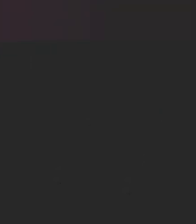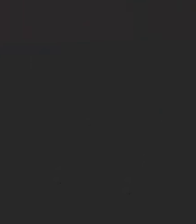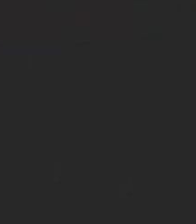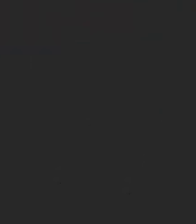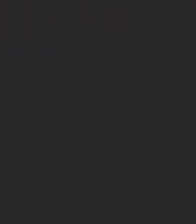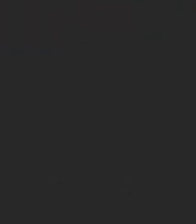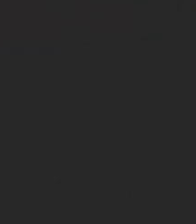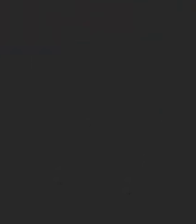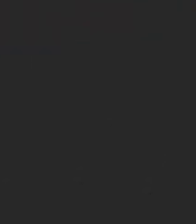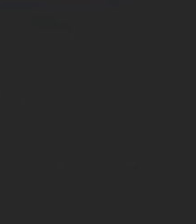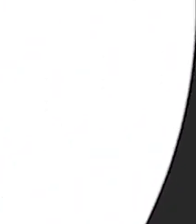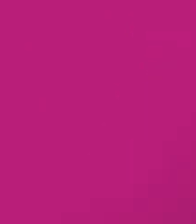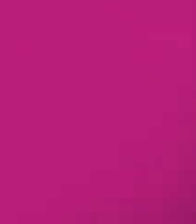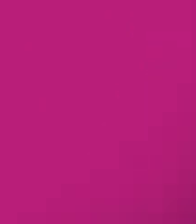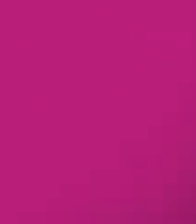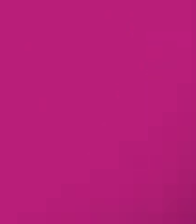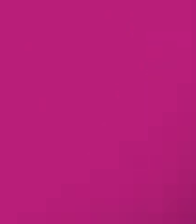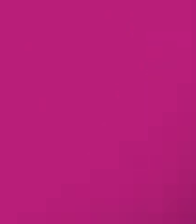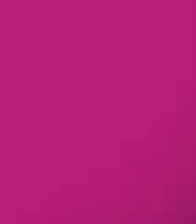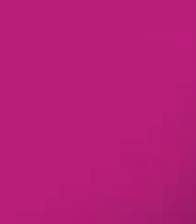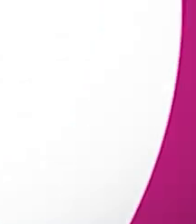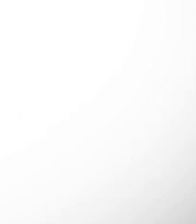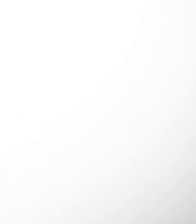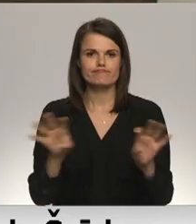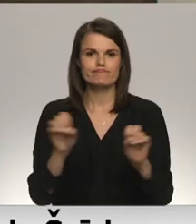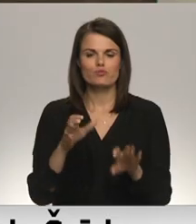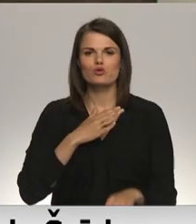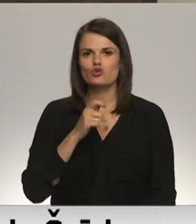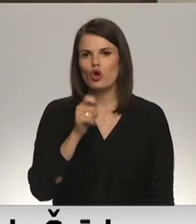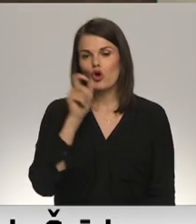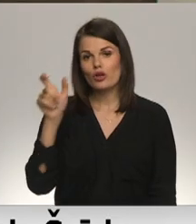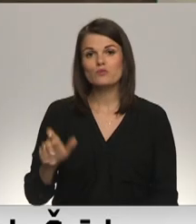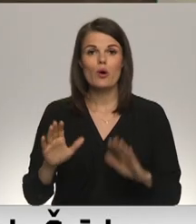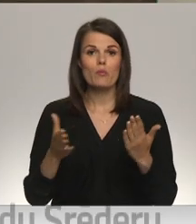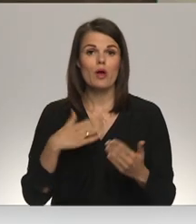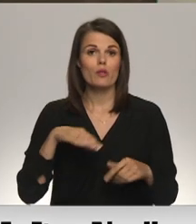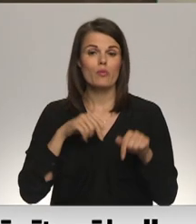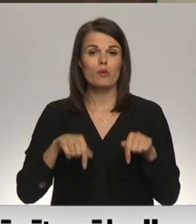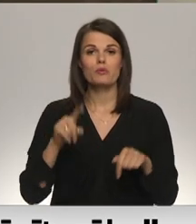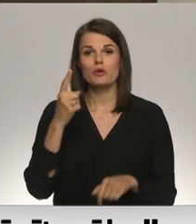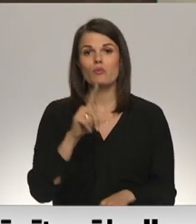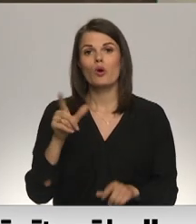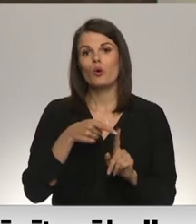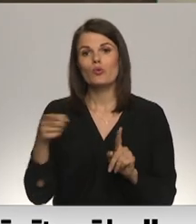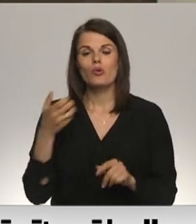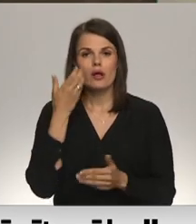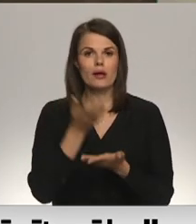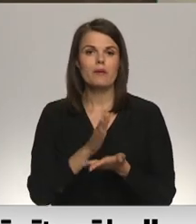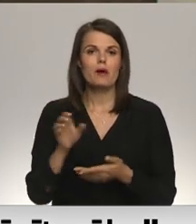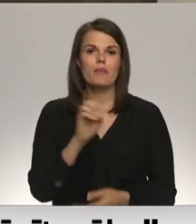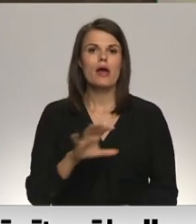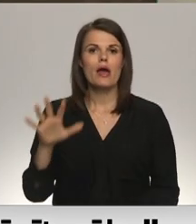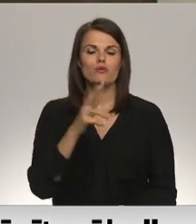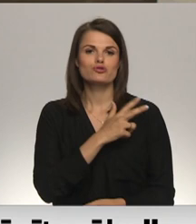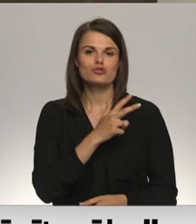Re, visi ēters ir te! Bet pie mums no 1. jūlija, kad būs pabeigts Eiropas sociālā